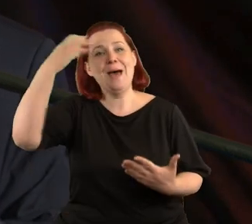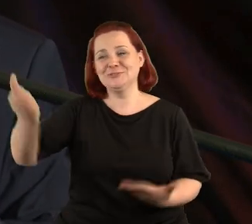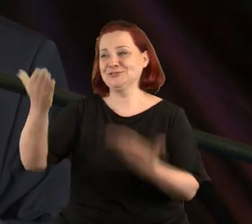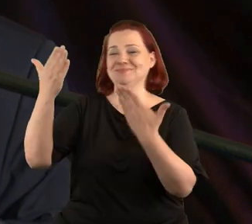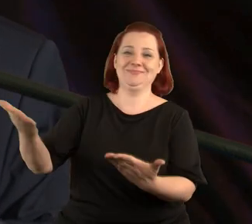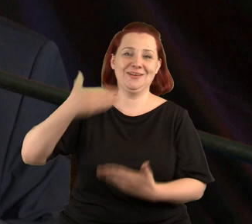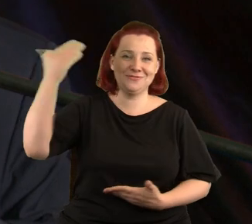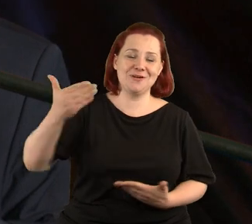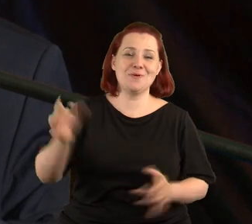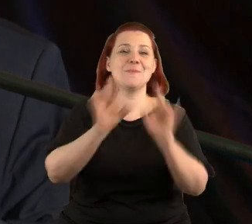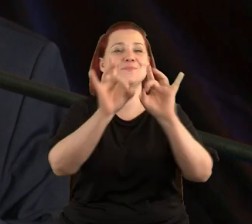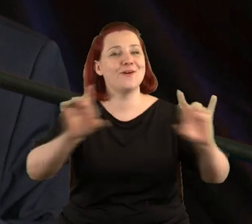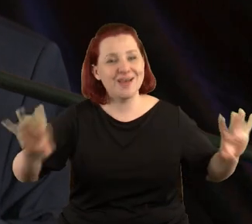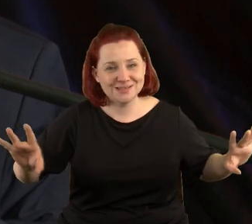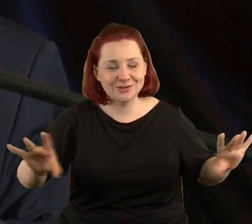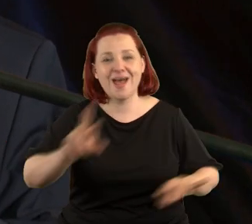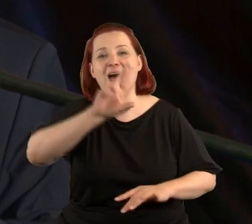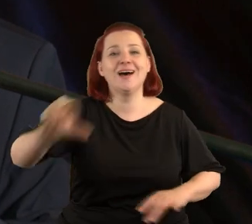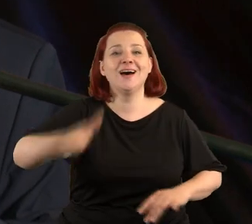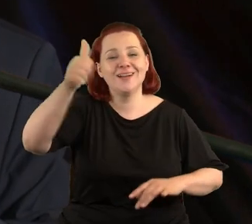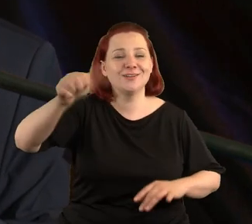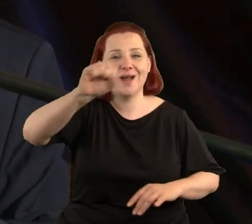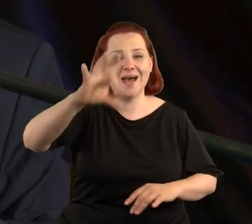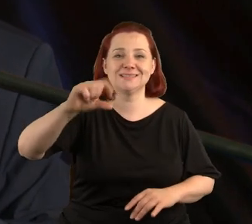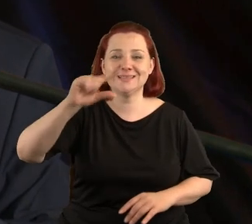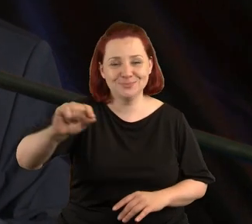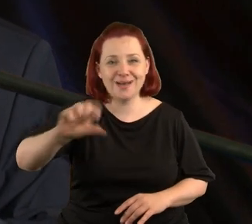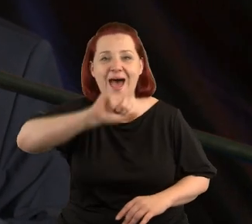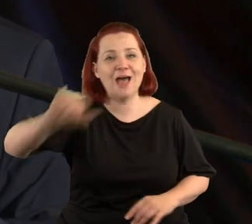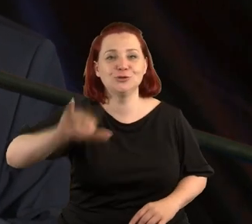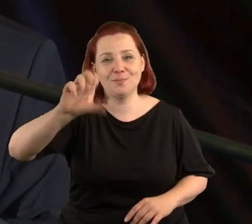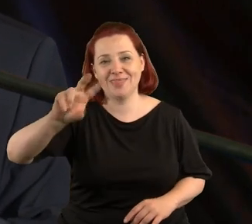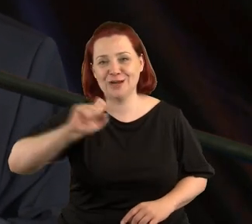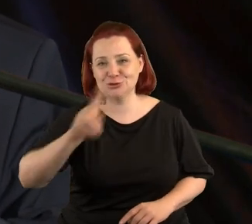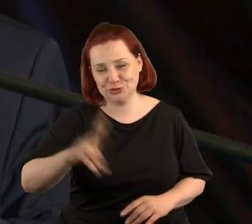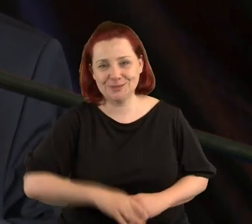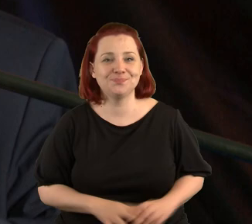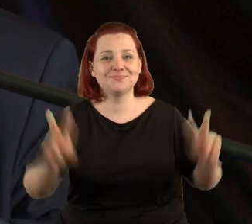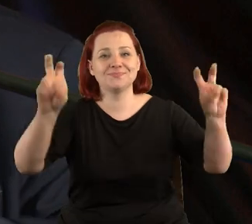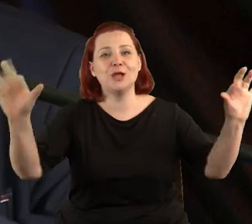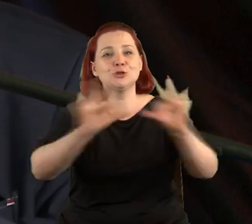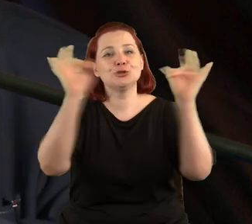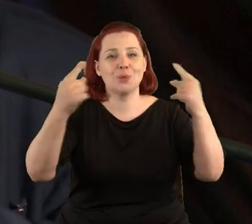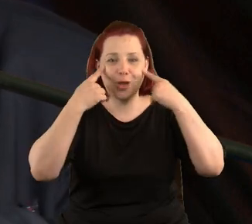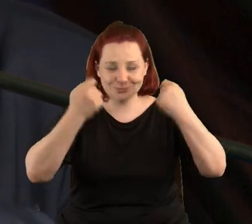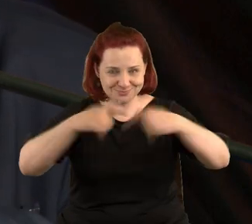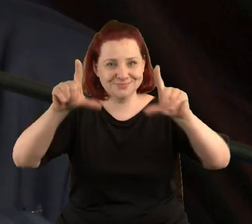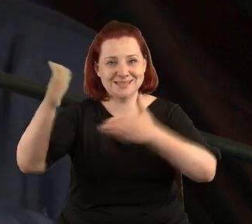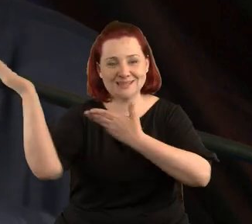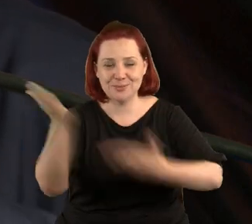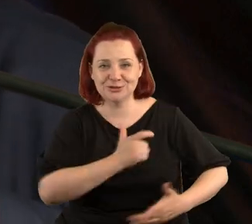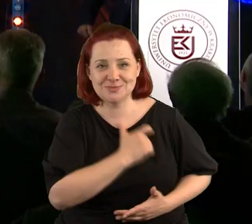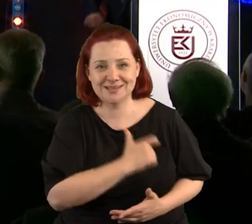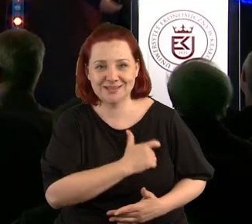wykład. Pan profesor, rektor Akademii Sztuk Pięknych, Andrzej Bednarczyk, Sztuka Otwierania Oczu. Zapraszam